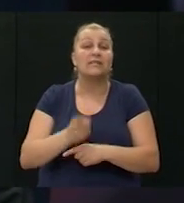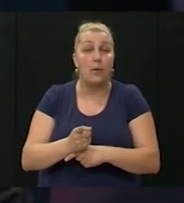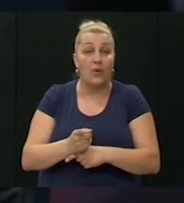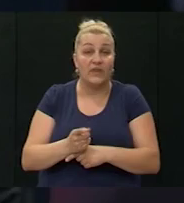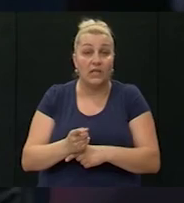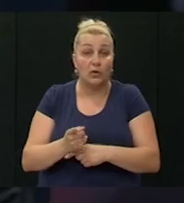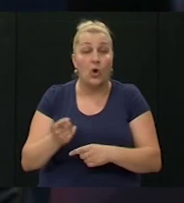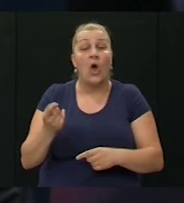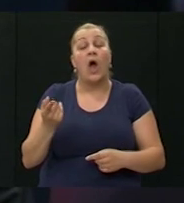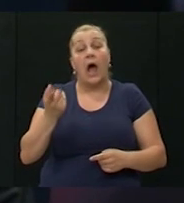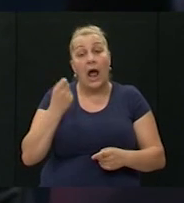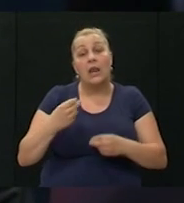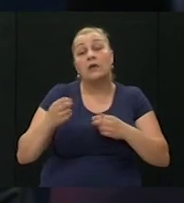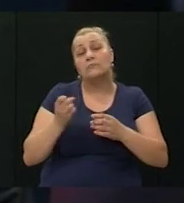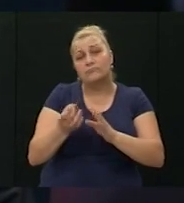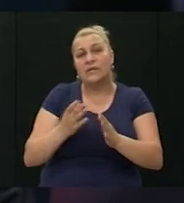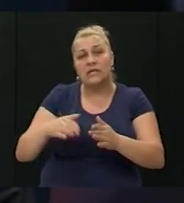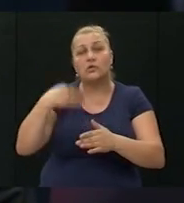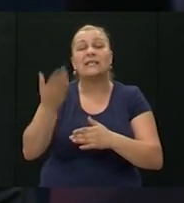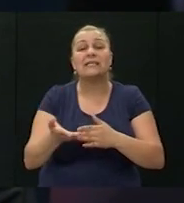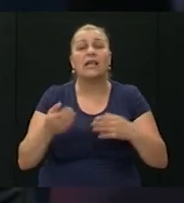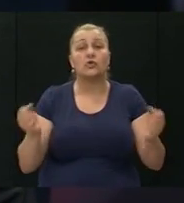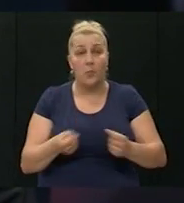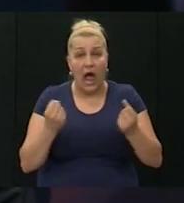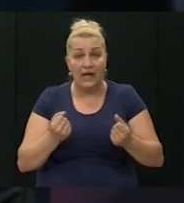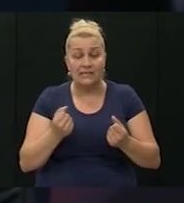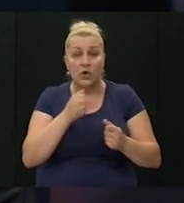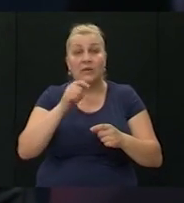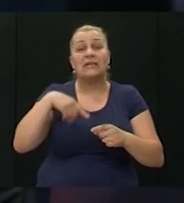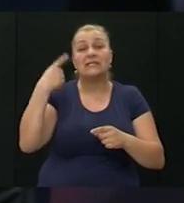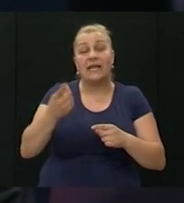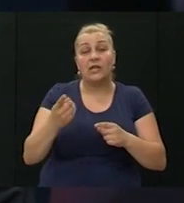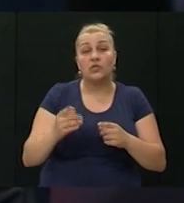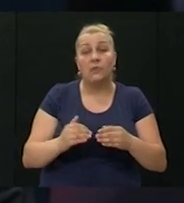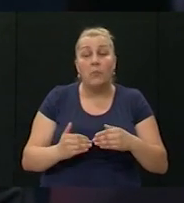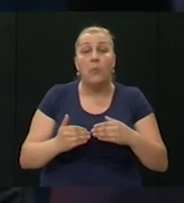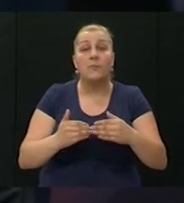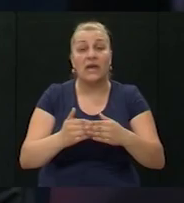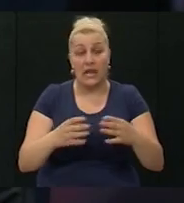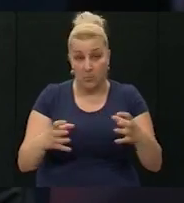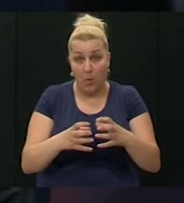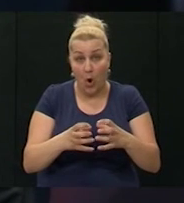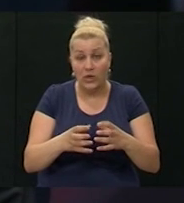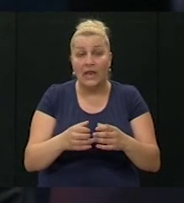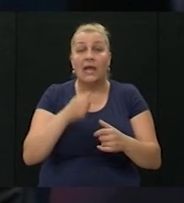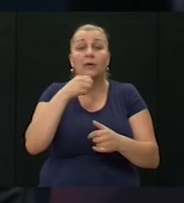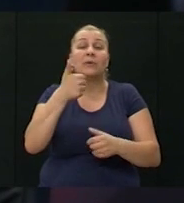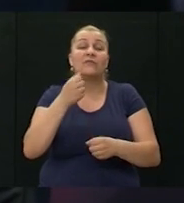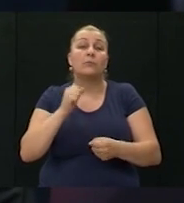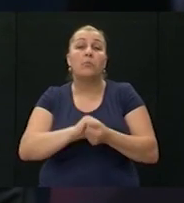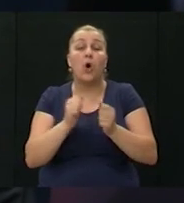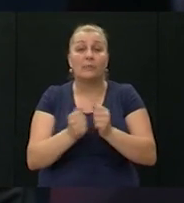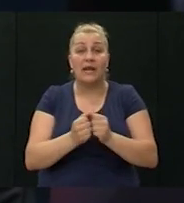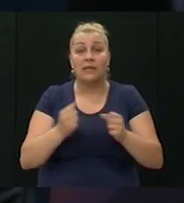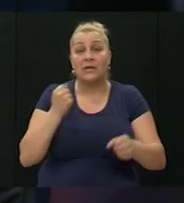Međutim, vrlo brzo, sa sljedećom akcijom i sljedećim pomjeranjem bojne i prvim borbenim